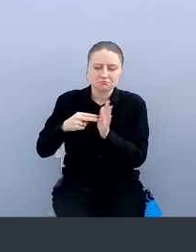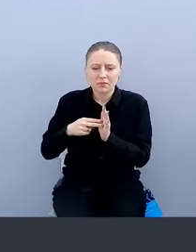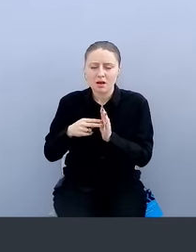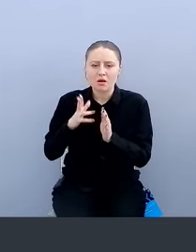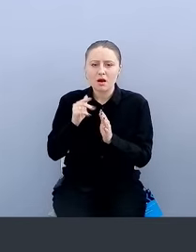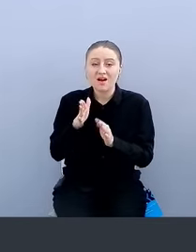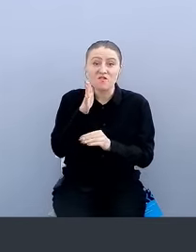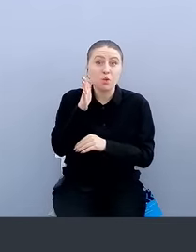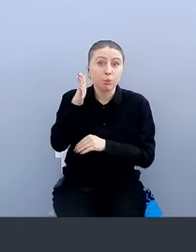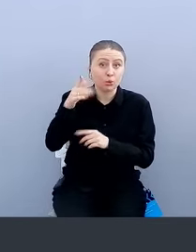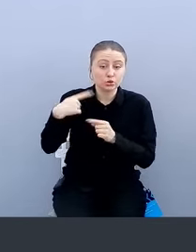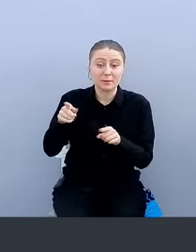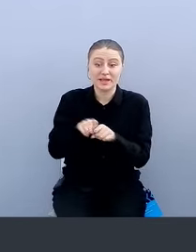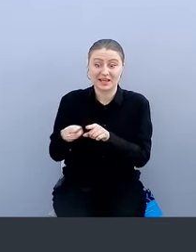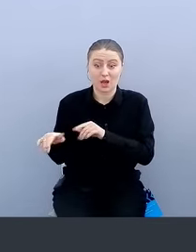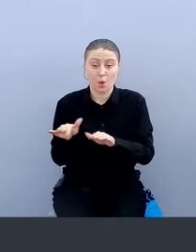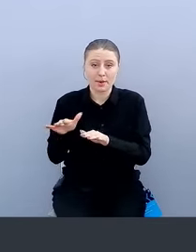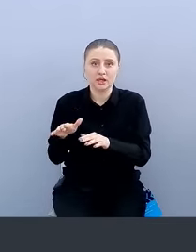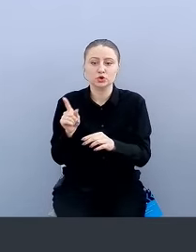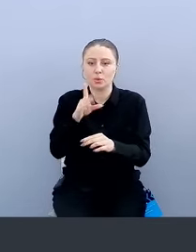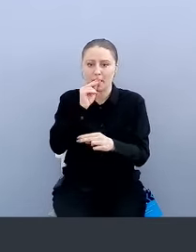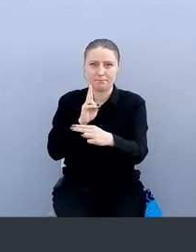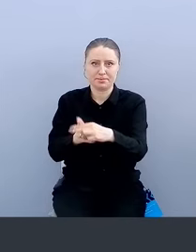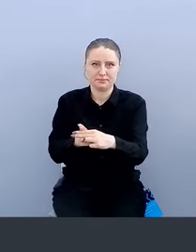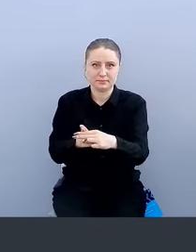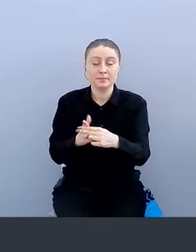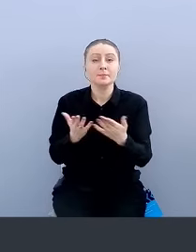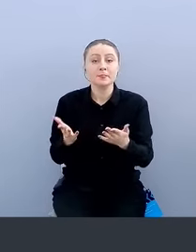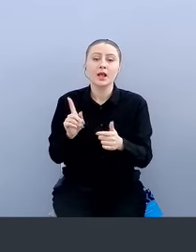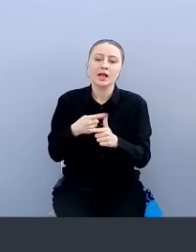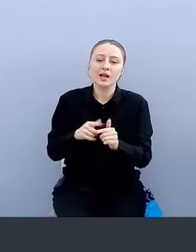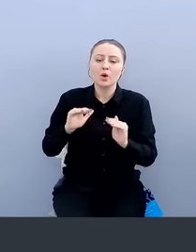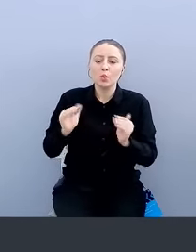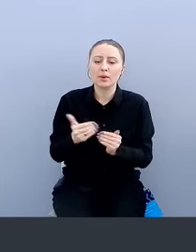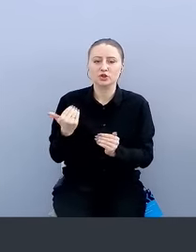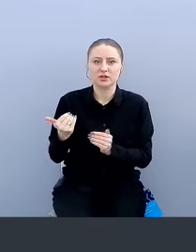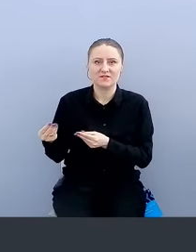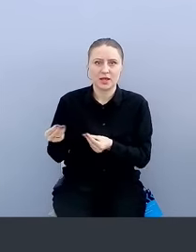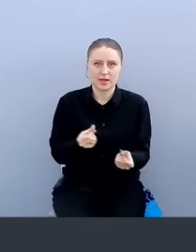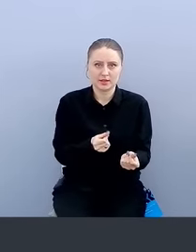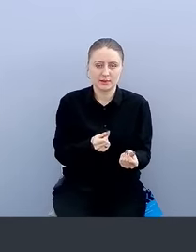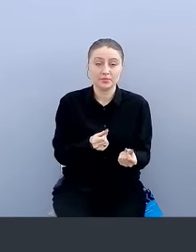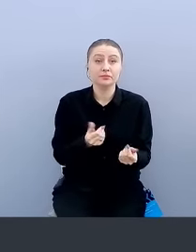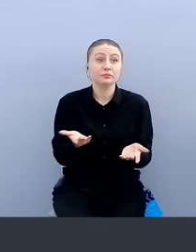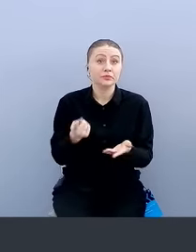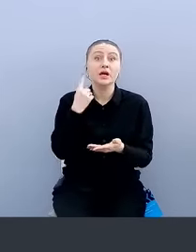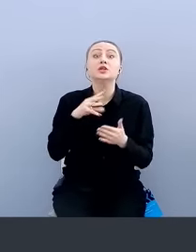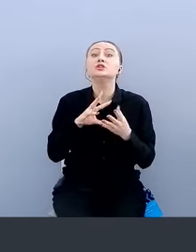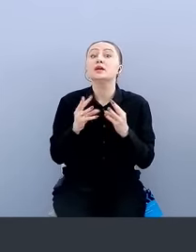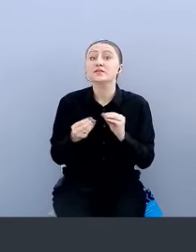будущем такие операции предотвратить или уменьшить их влияние. Соответственно,